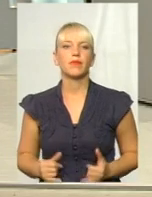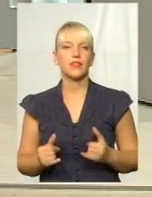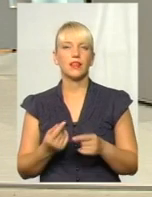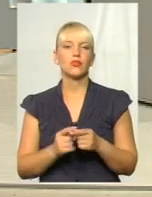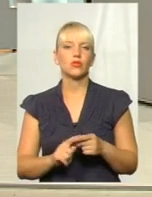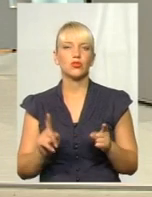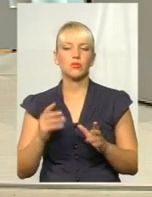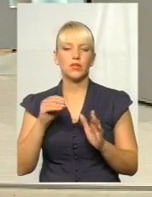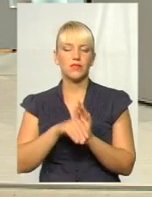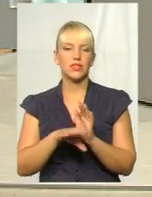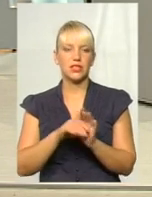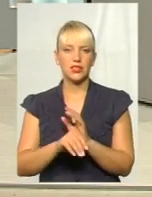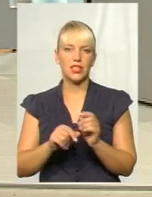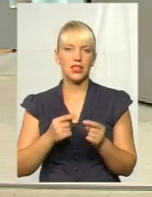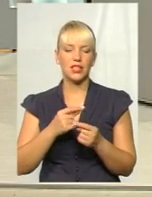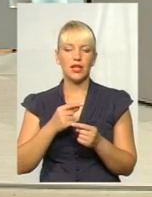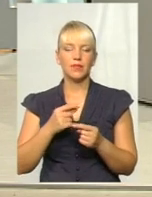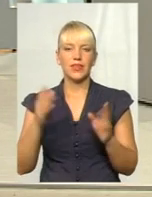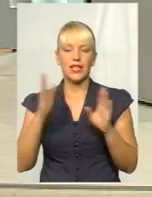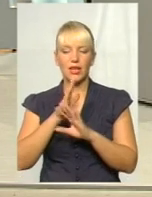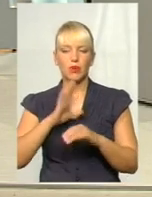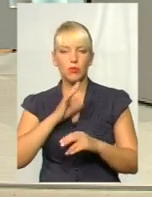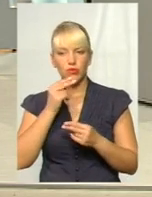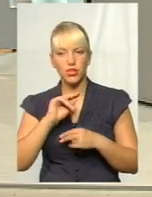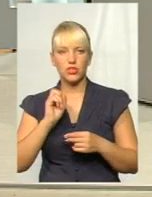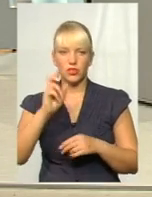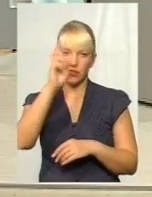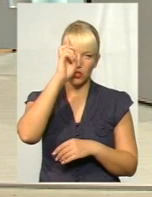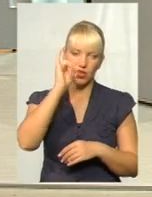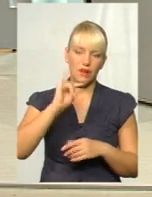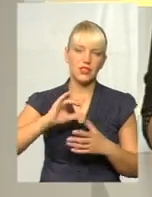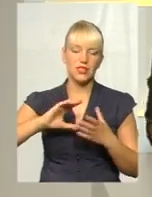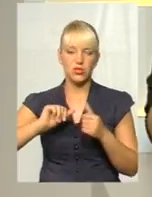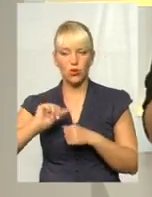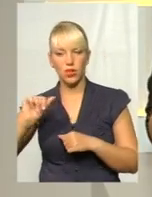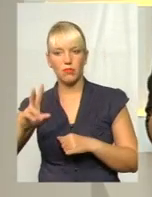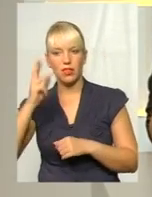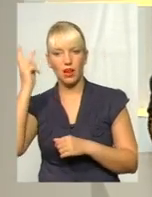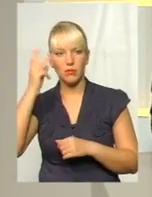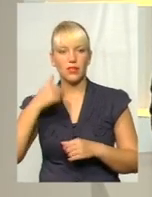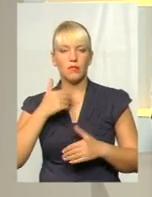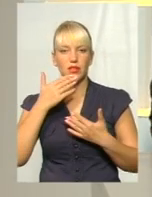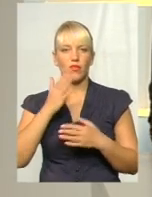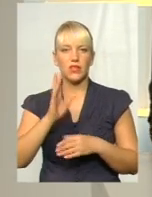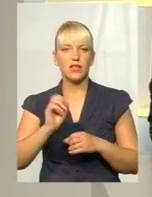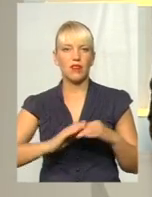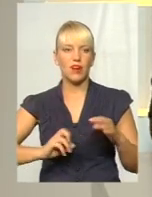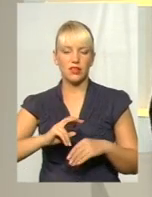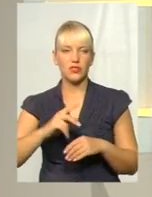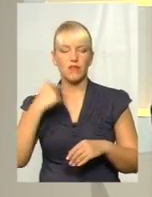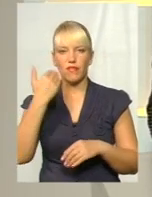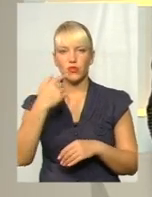щоб інвестиційний клімат був кращий, як в державі, так, зокрема, і на Хмельниччині. Я питаю вас, як фахівців, вашу особисту